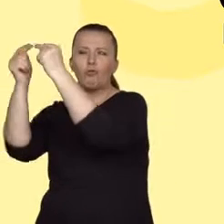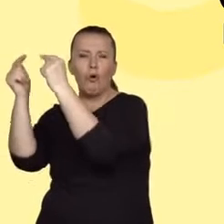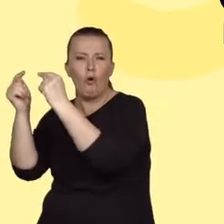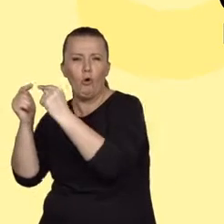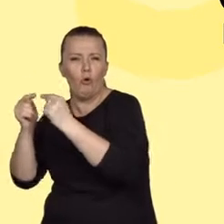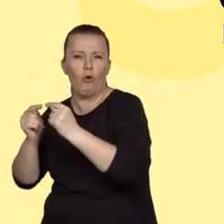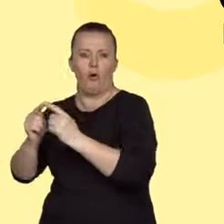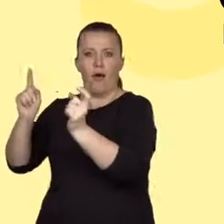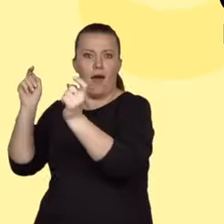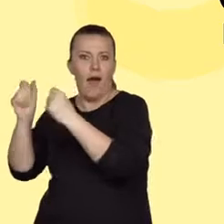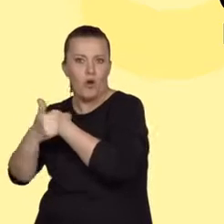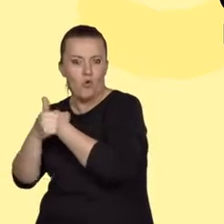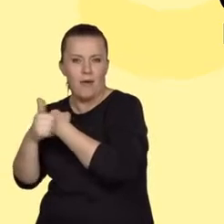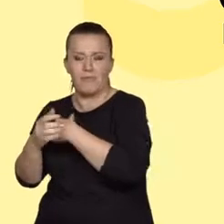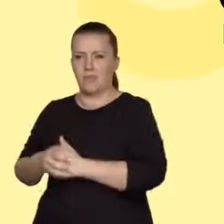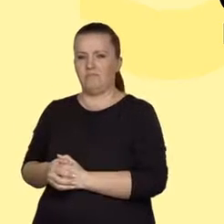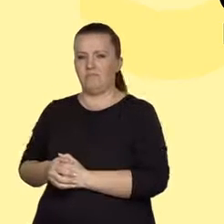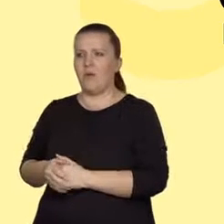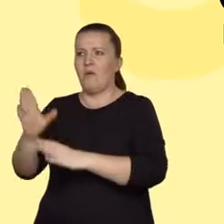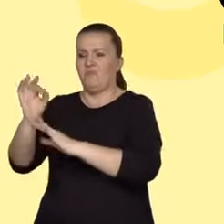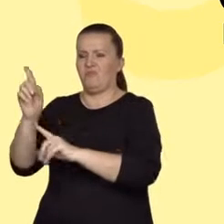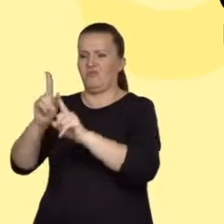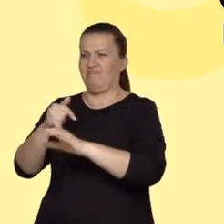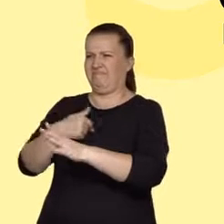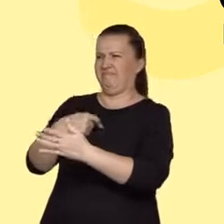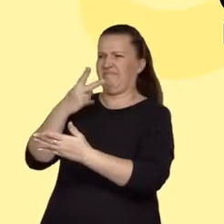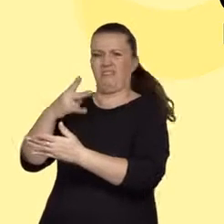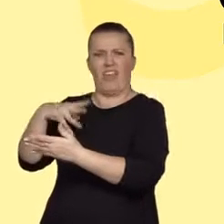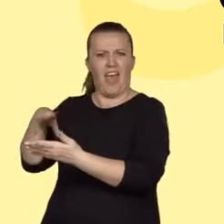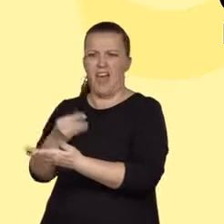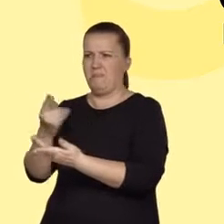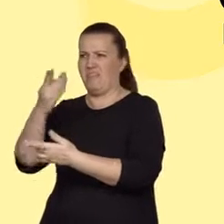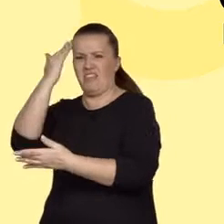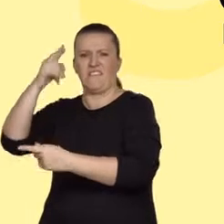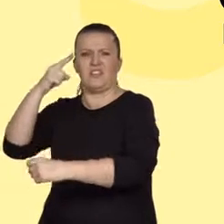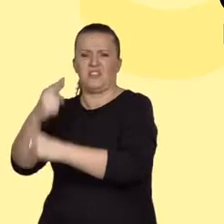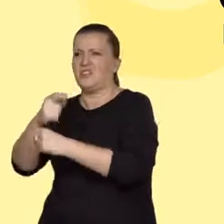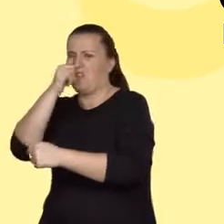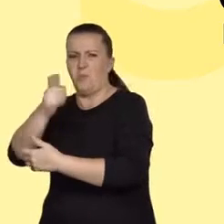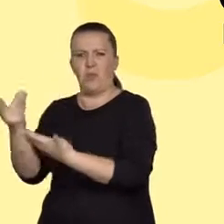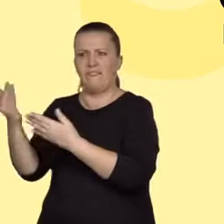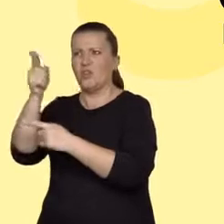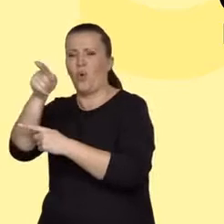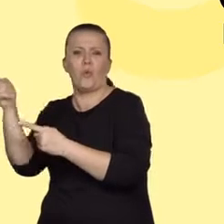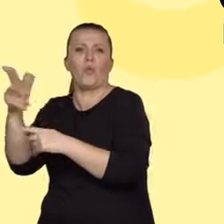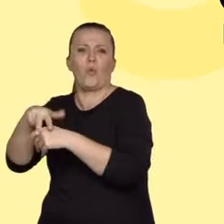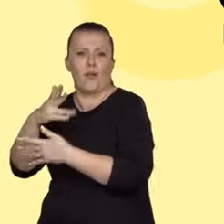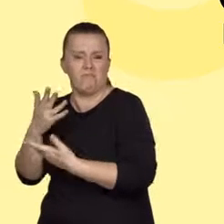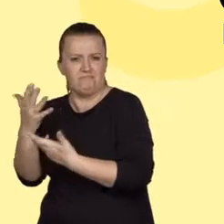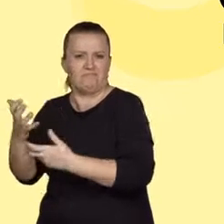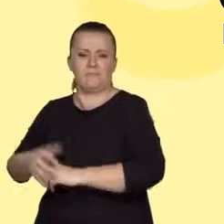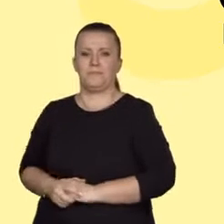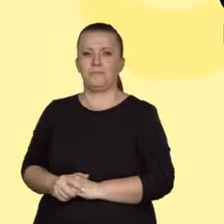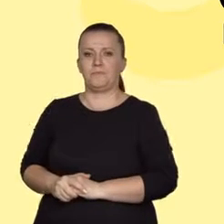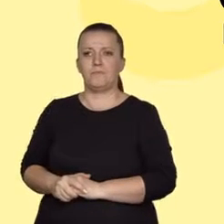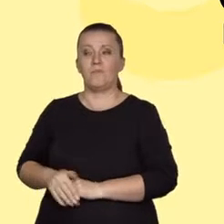argumentowania, tak, aby odbiorca nie miał wrażenia, że autor sam sobie przeczy lub nie potrafi się zdecydować. Ten schemat odpowiada szczególnie tym